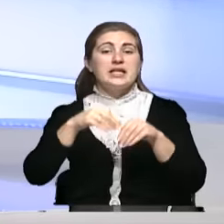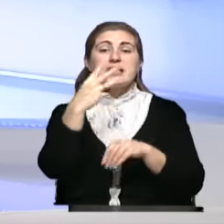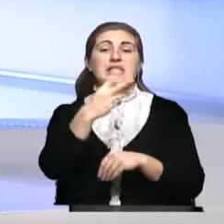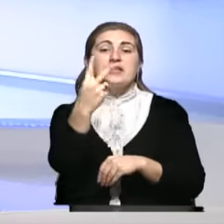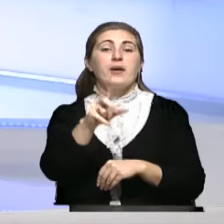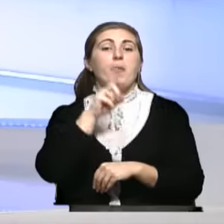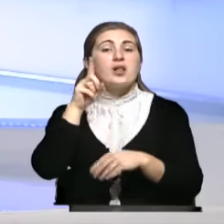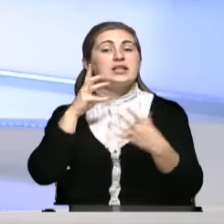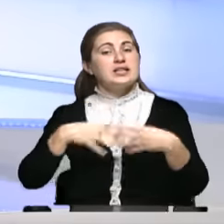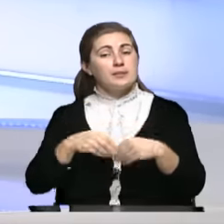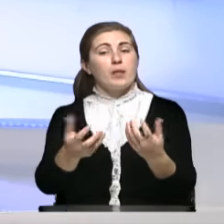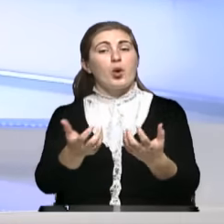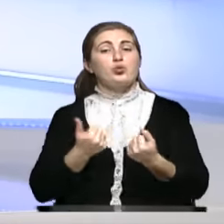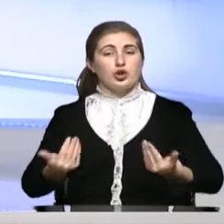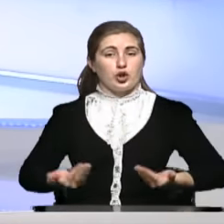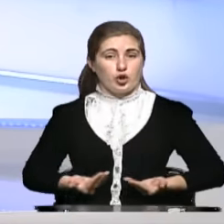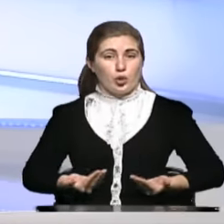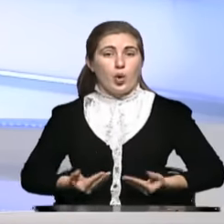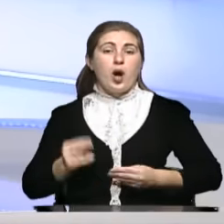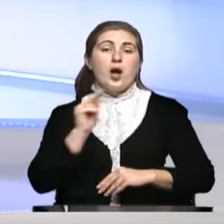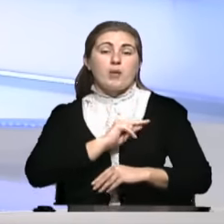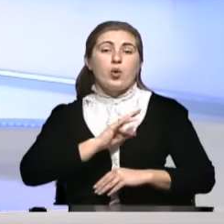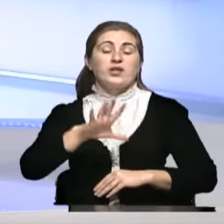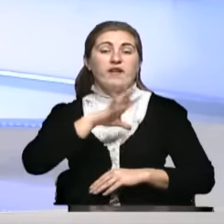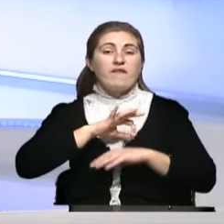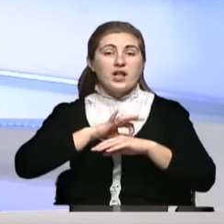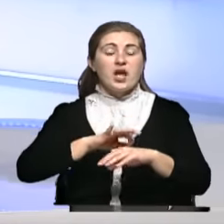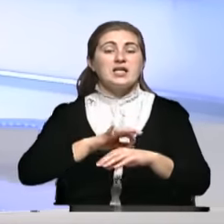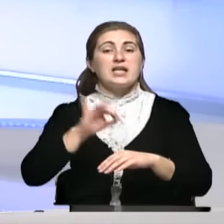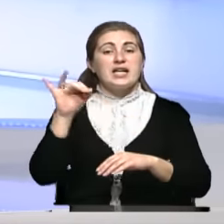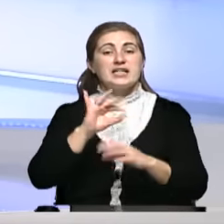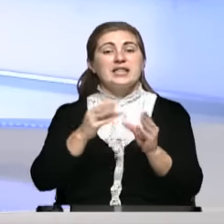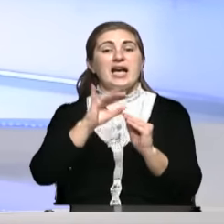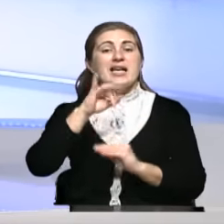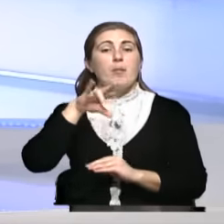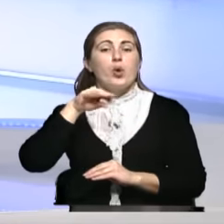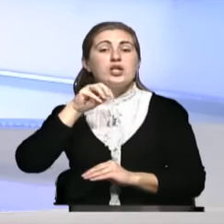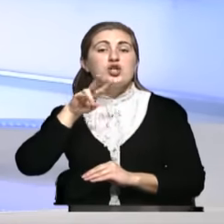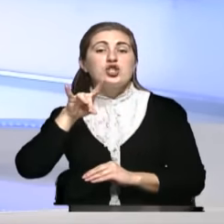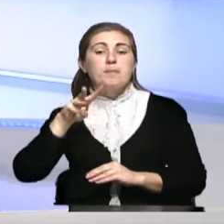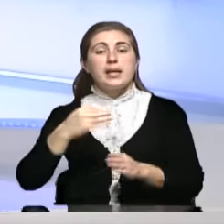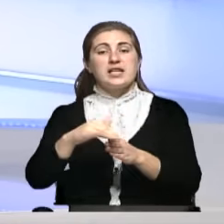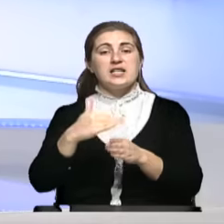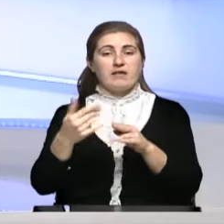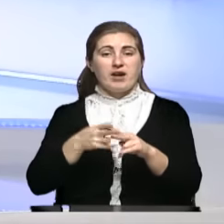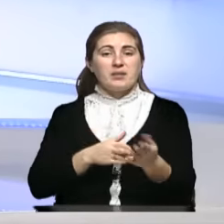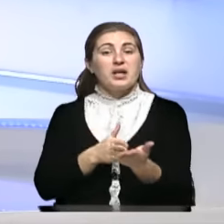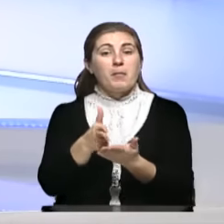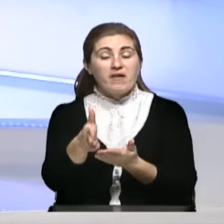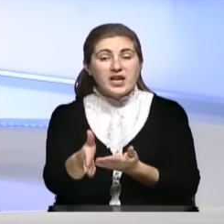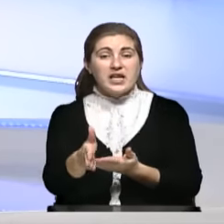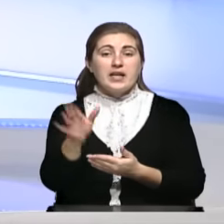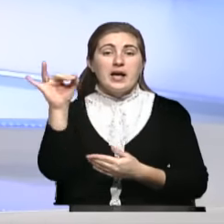получили жилье. Работа велась и с ипотечными кредитами в этом направлении. И